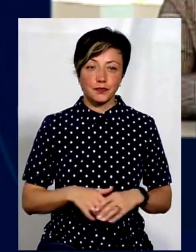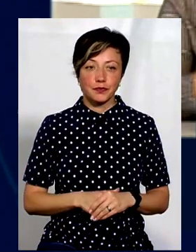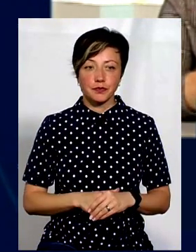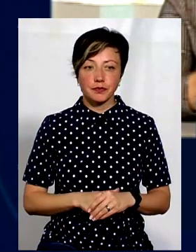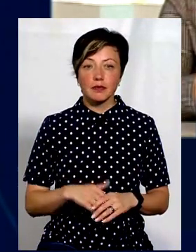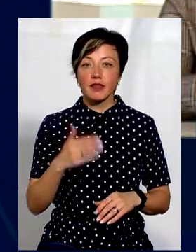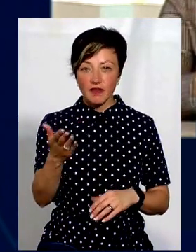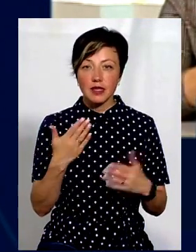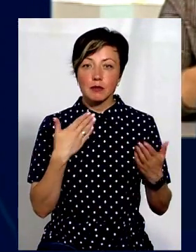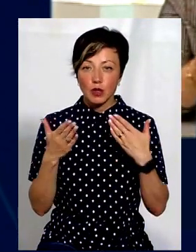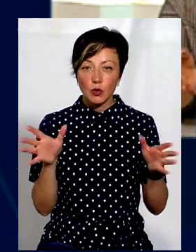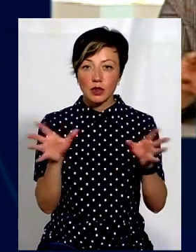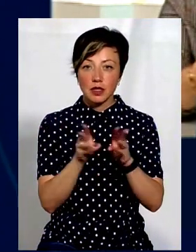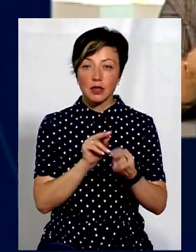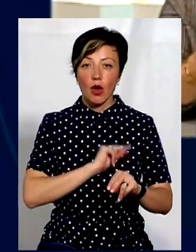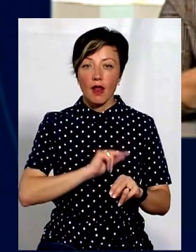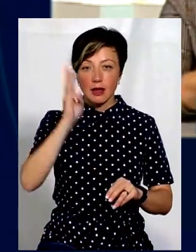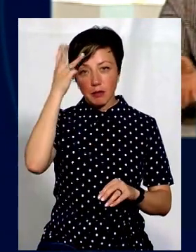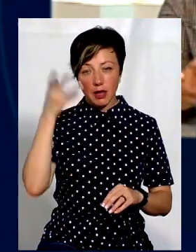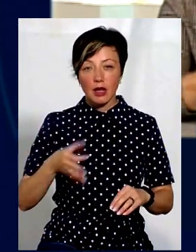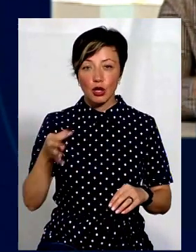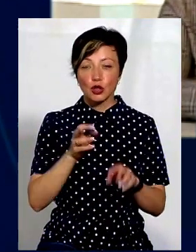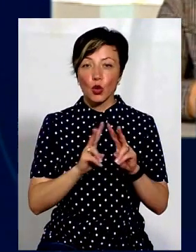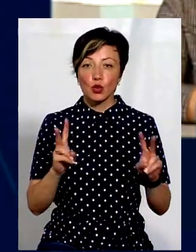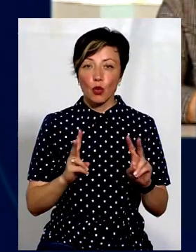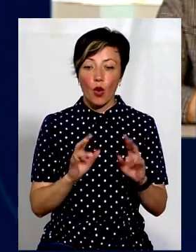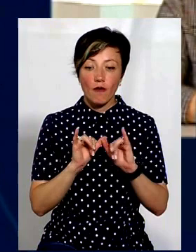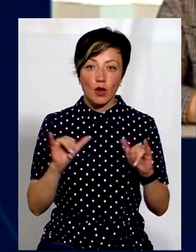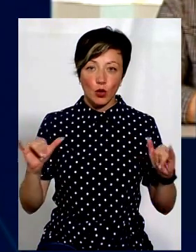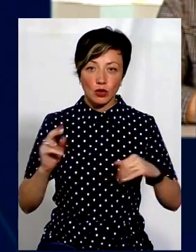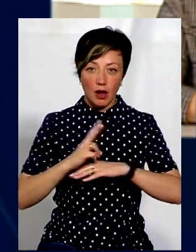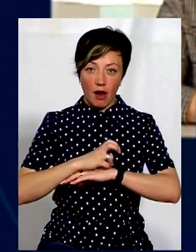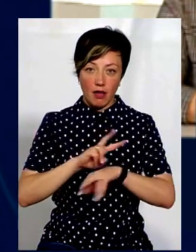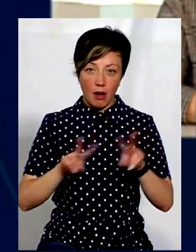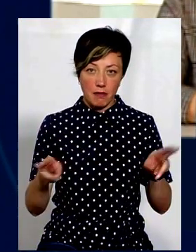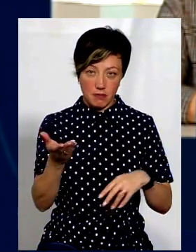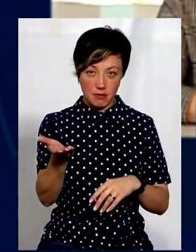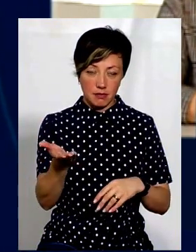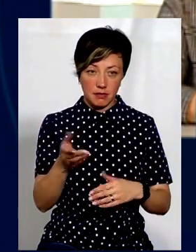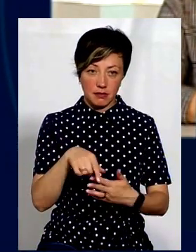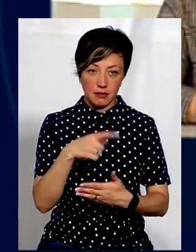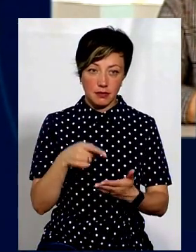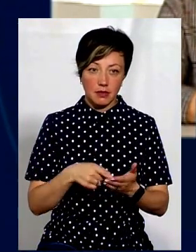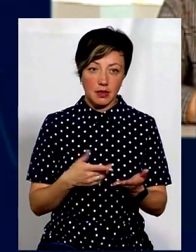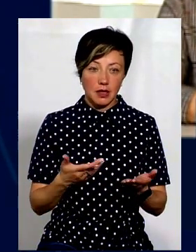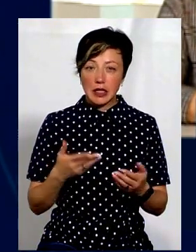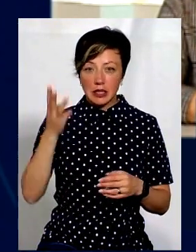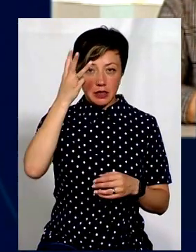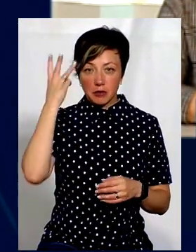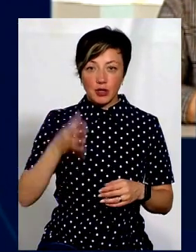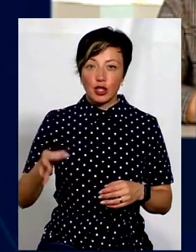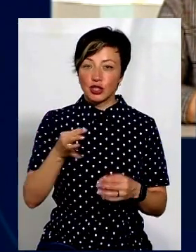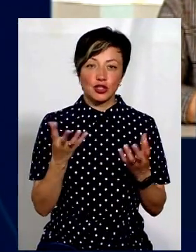Ви спілкуєтеся з колегами з Хмельниччини, тими людьми, хто вирощує равликів, так як і ви? Ви знаєте, чомусь з